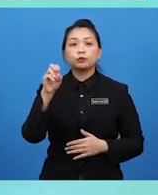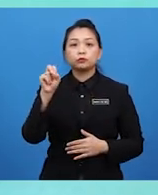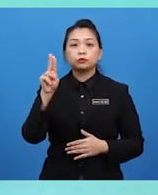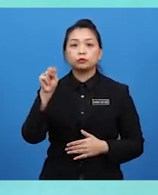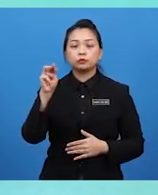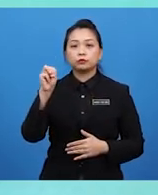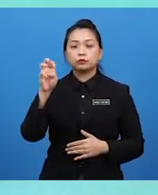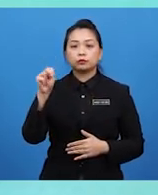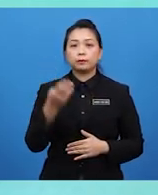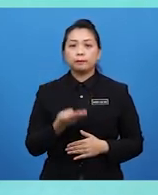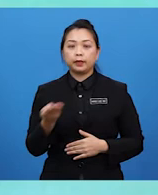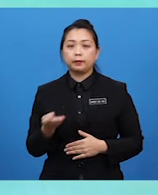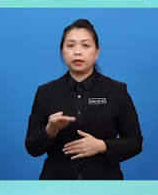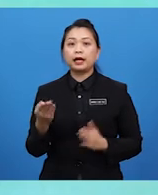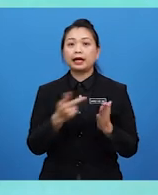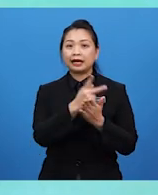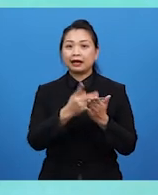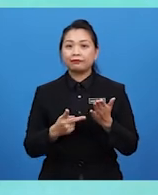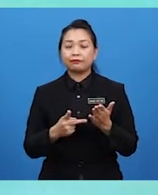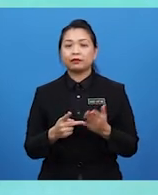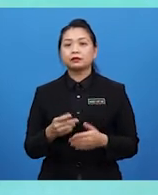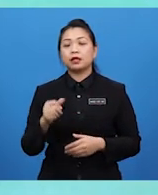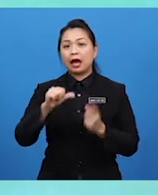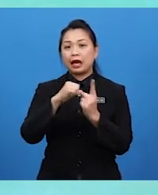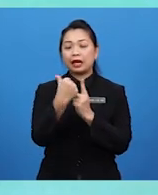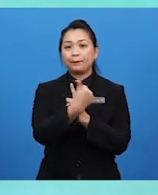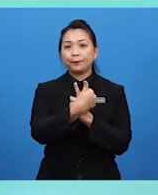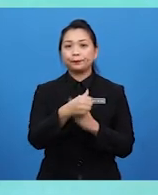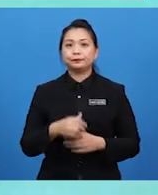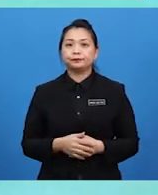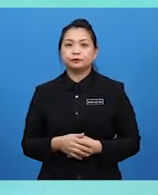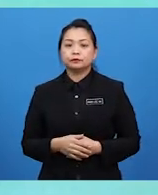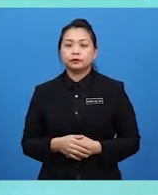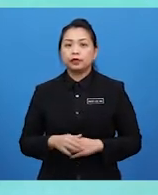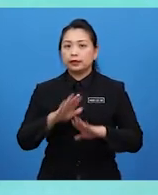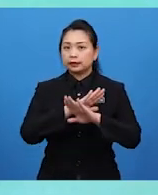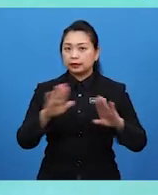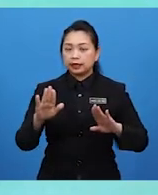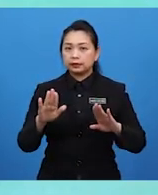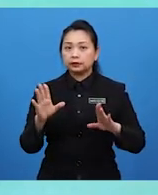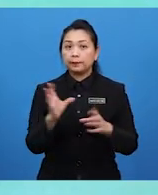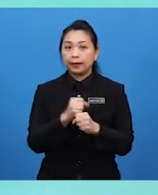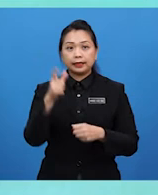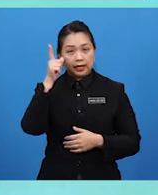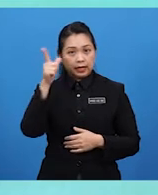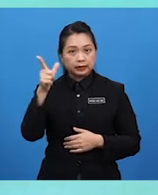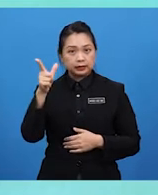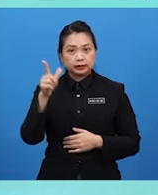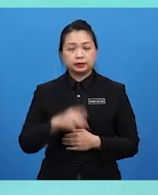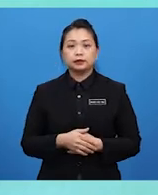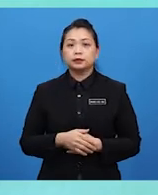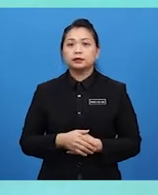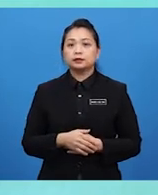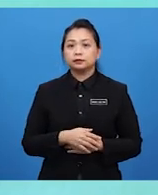barangan kraft atau alam semula jadi. Dan pastinya warisan tidak ketara ialah warisan yang tidak dapat